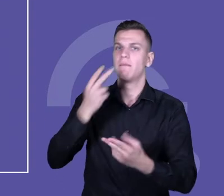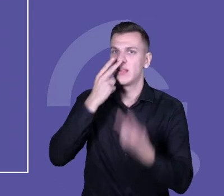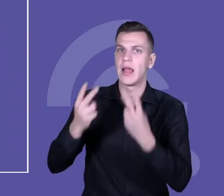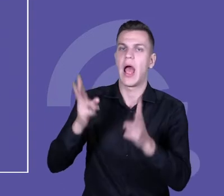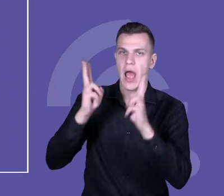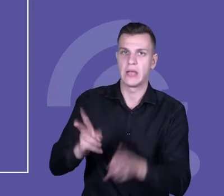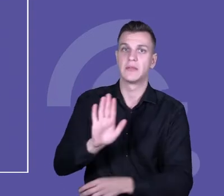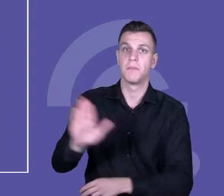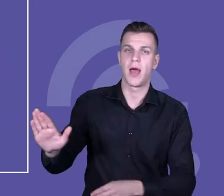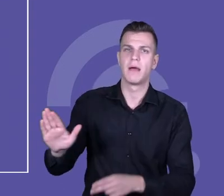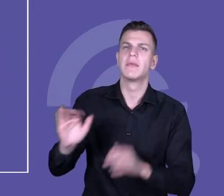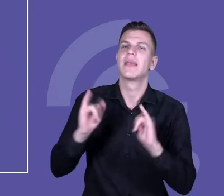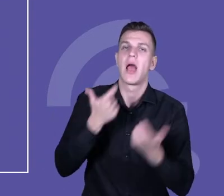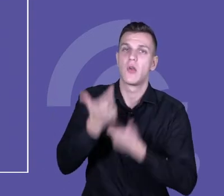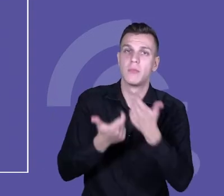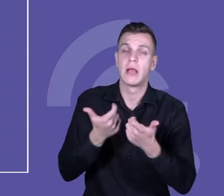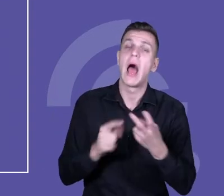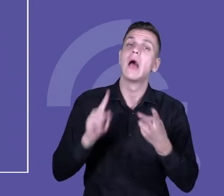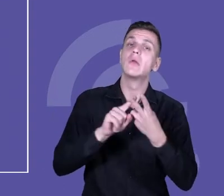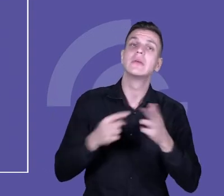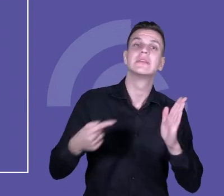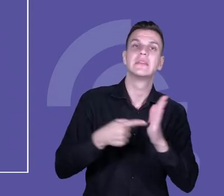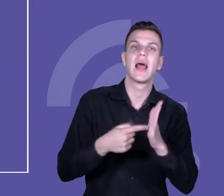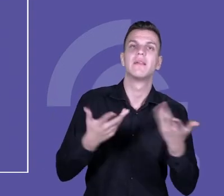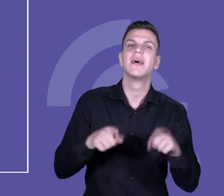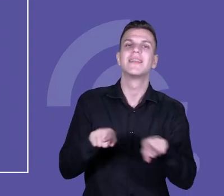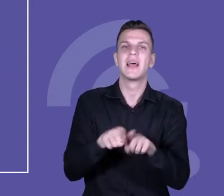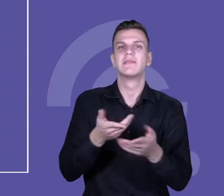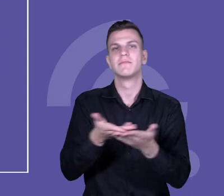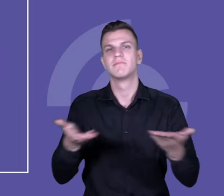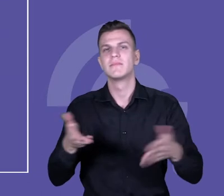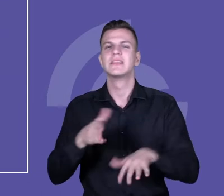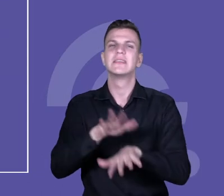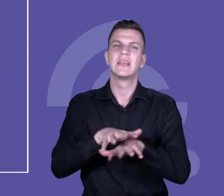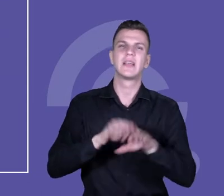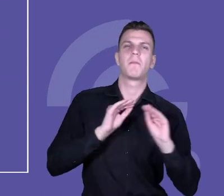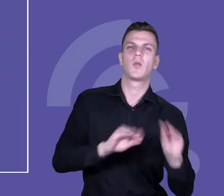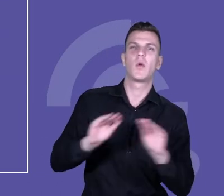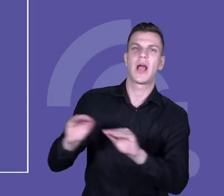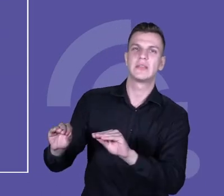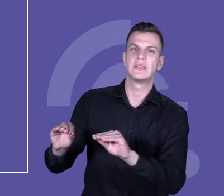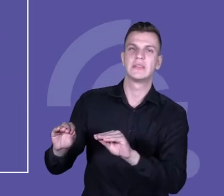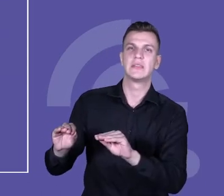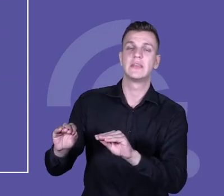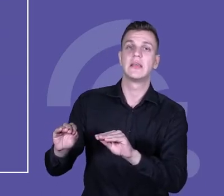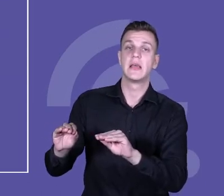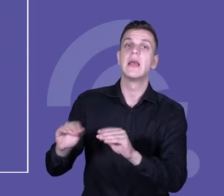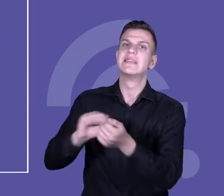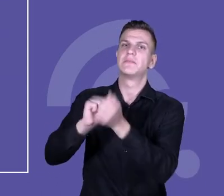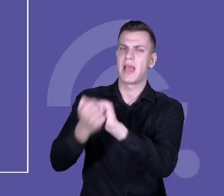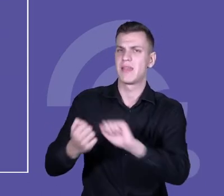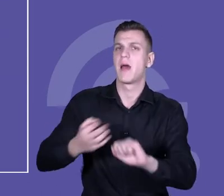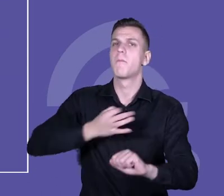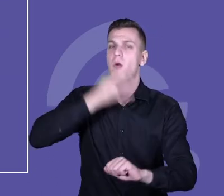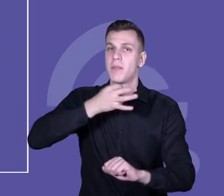A dodatkowym celem było również wypracowanie rekomendacji dla systemu oświaty. Będzie o tym mówił więcej troszeczkę